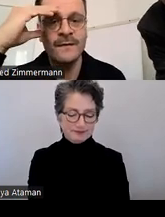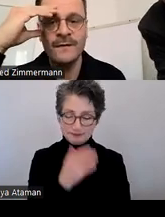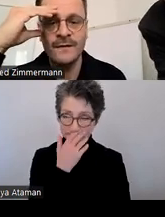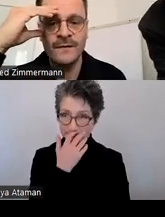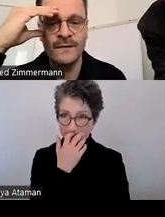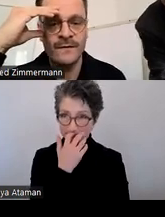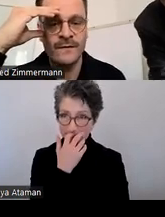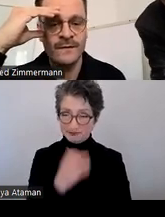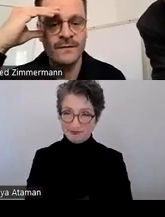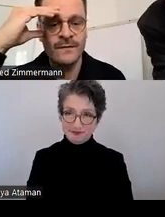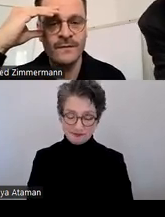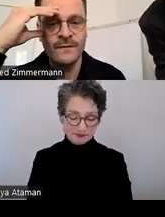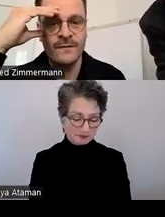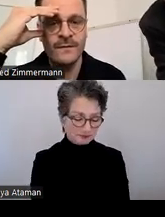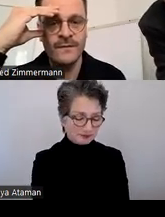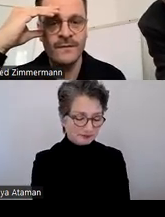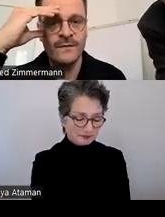Ja, dann tippen wir mal drauf.